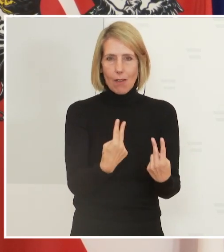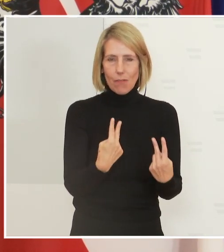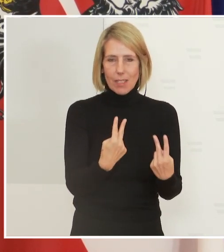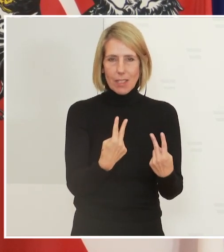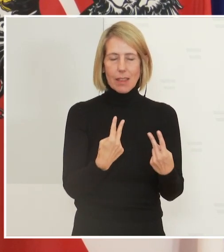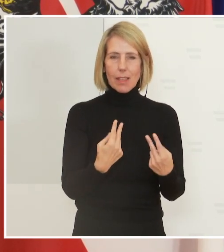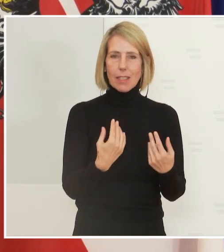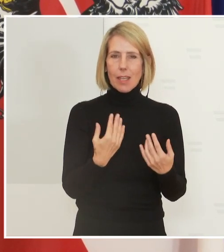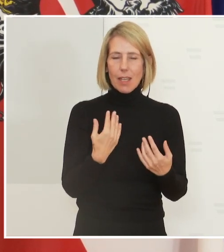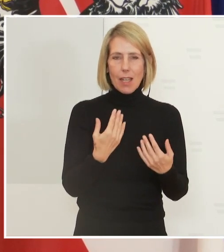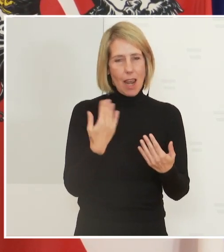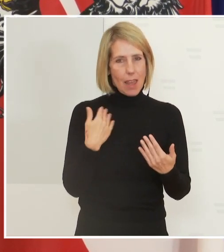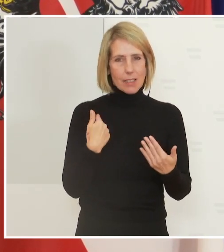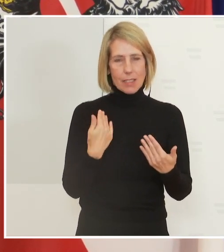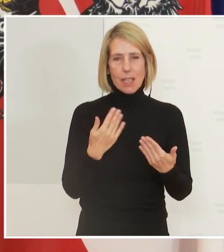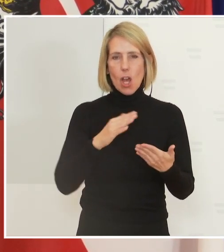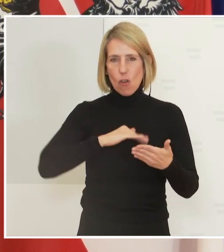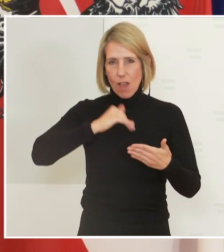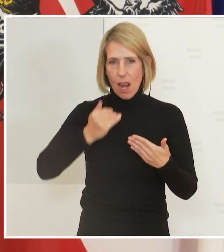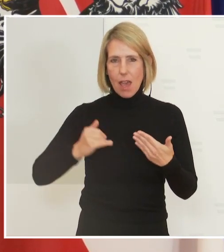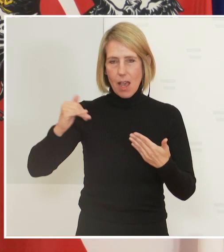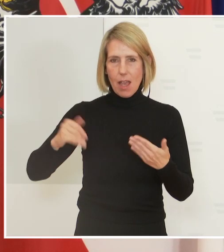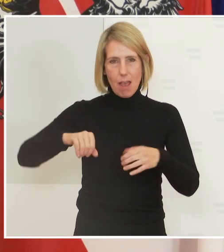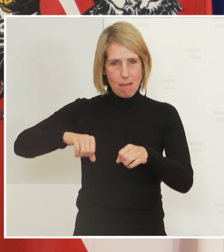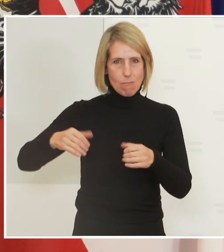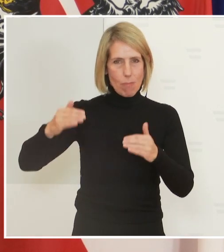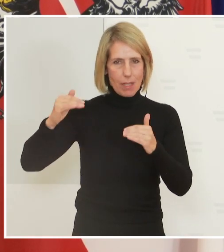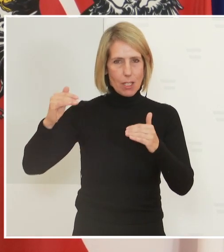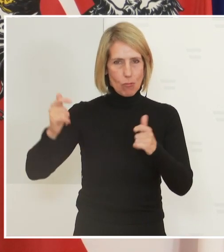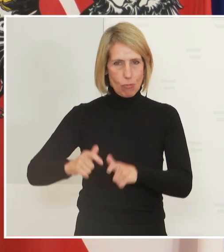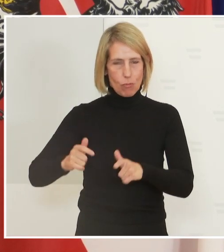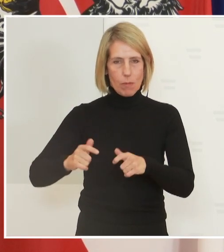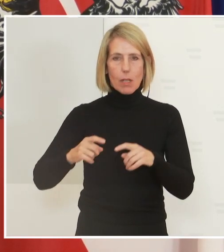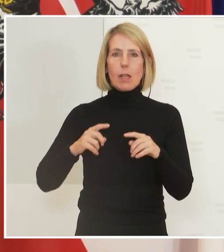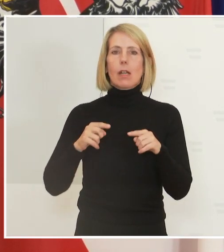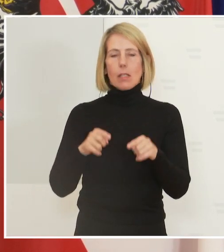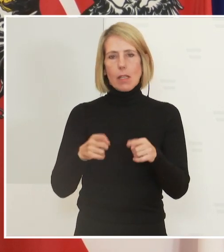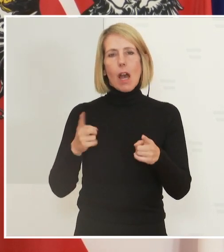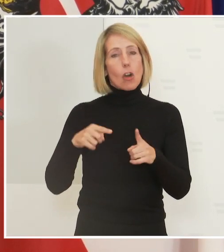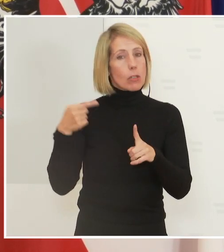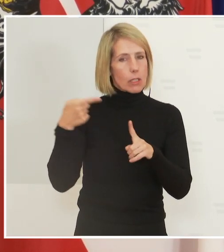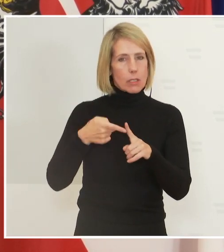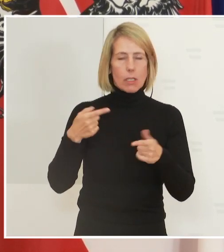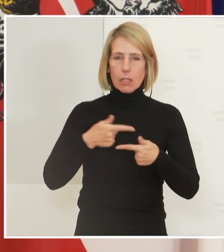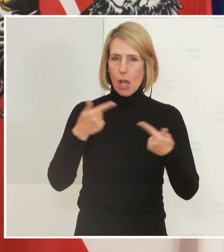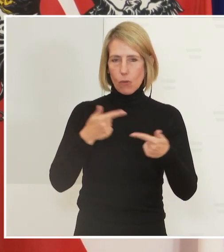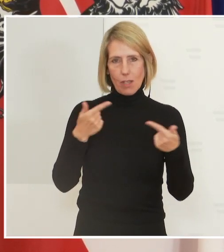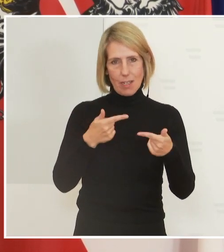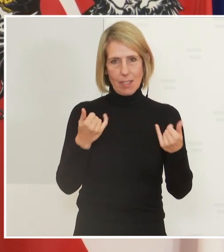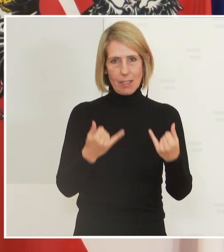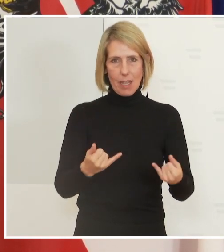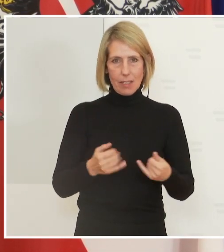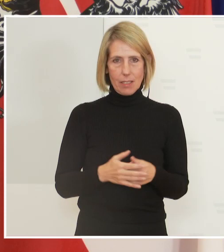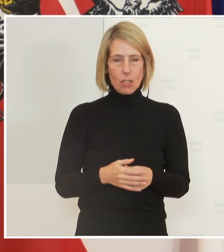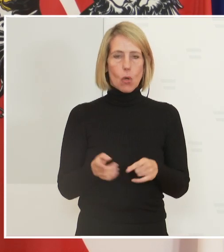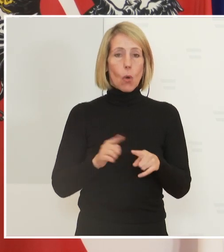um die Welle, die letzte Welle dann zu brechen. Das heißt, hier wird auch gezielt aufgeklärt. Und das Letzte, was ich